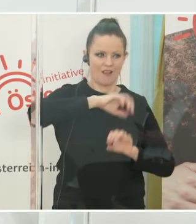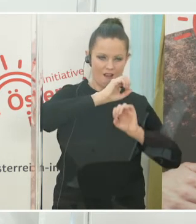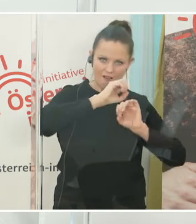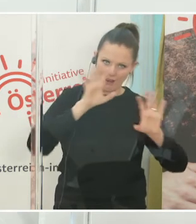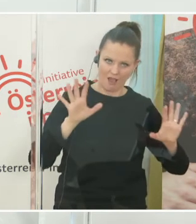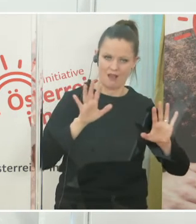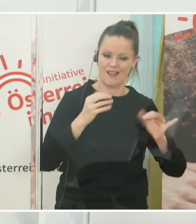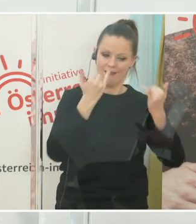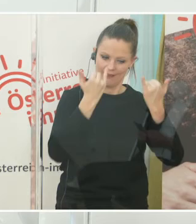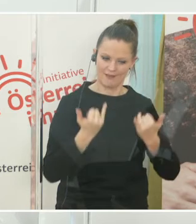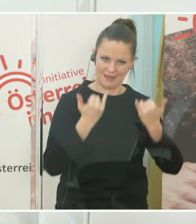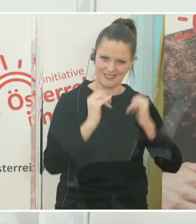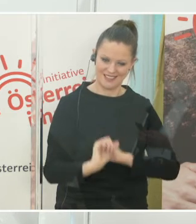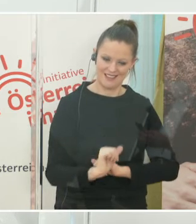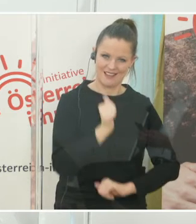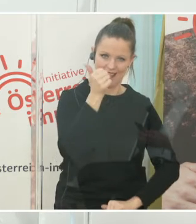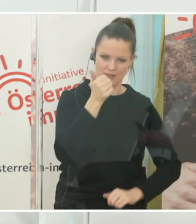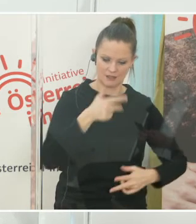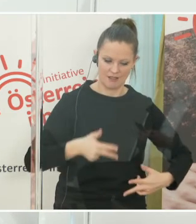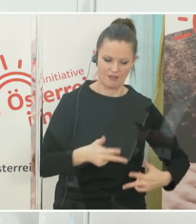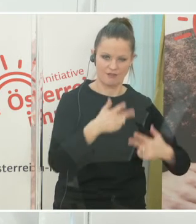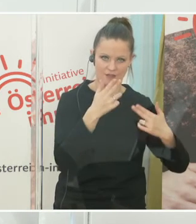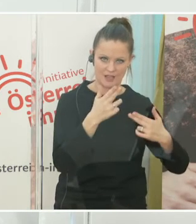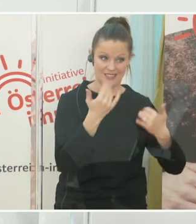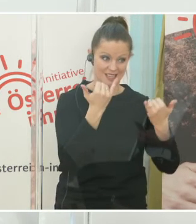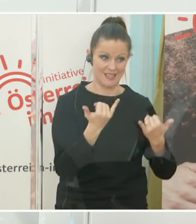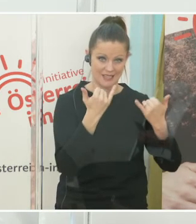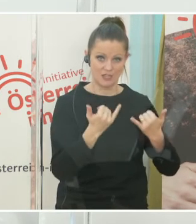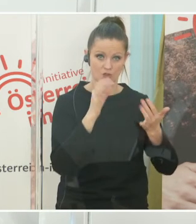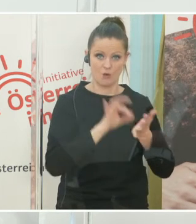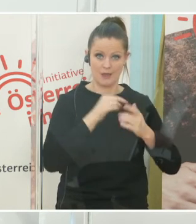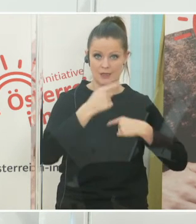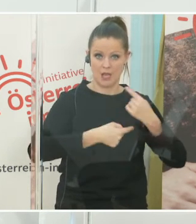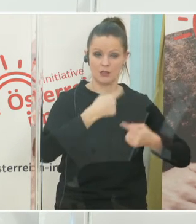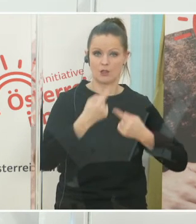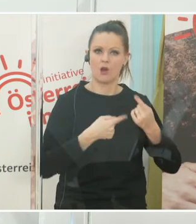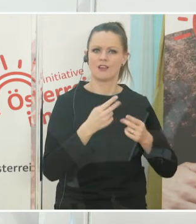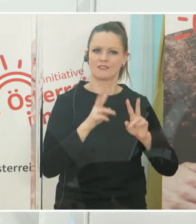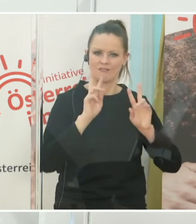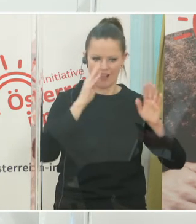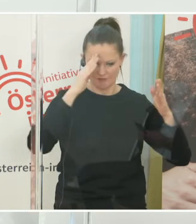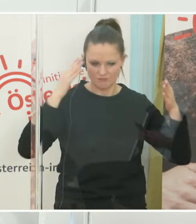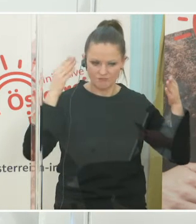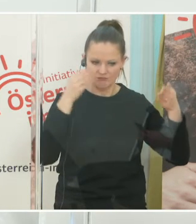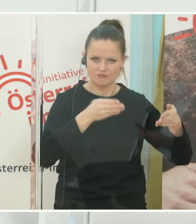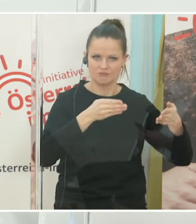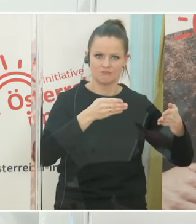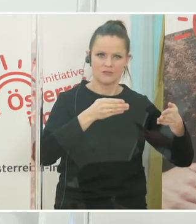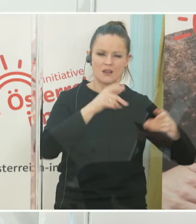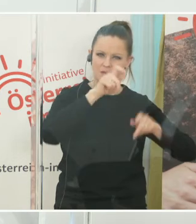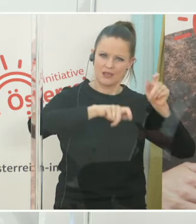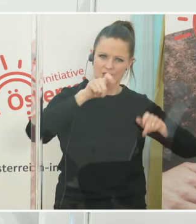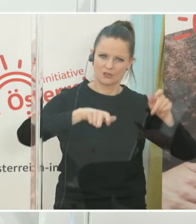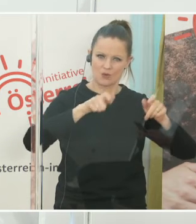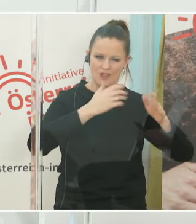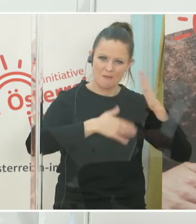sozusagen jetzt einmal als erste Phase, das ist, in der wir uns jetzt befinden, wir uns wirklich konzentrieren müssen auf die Personen,